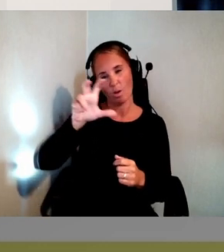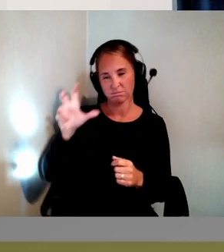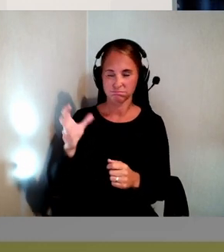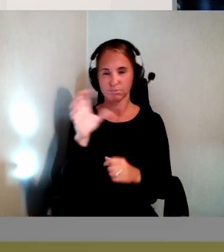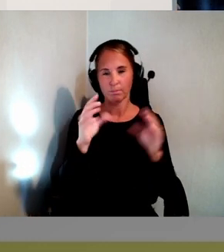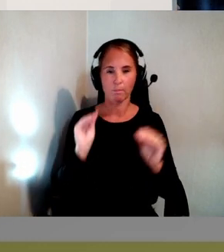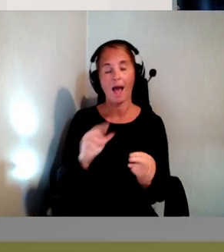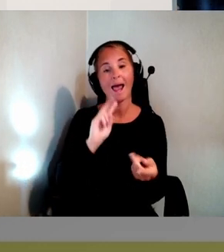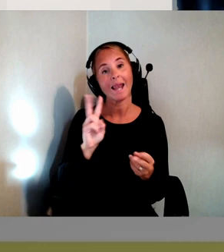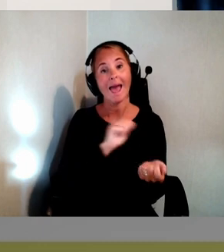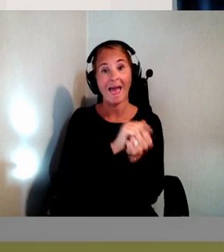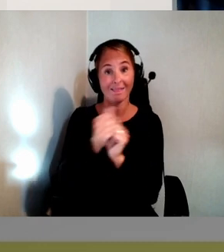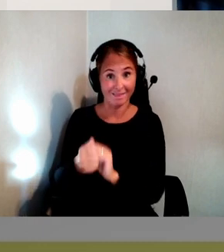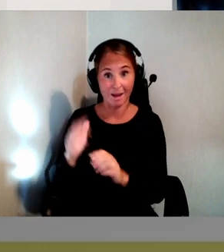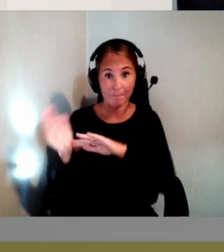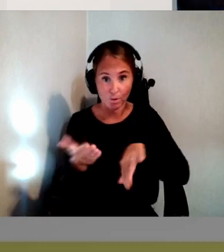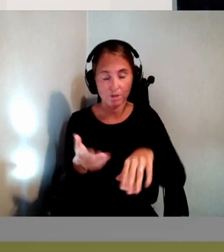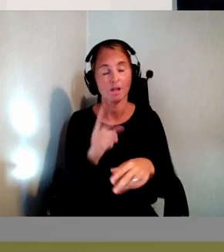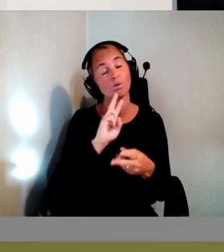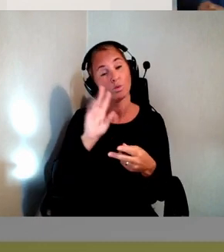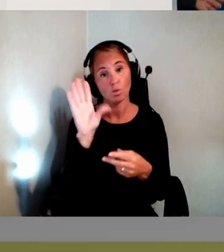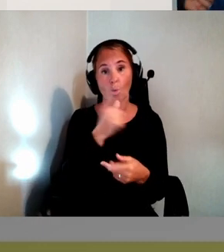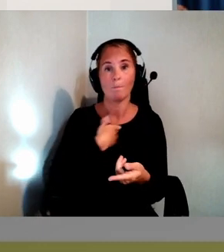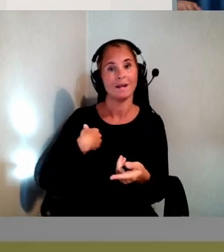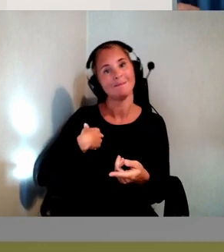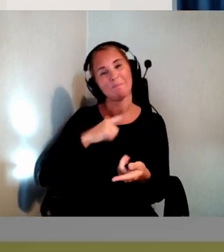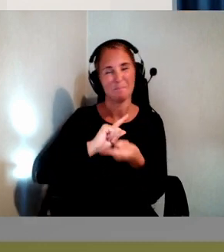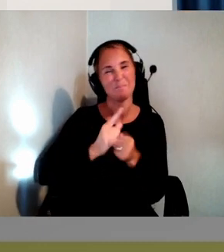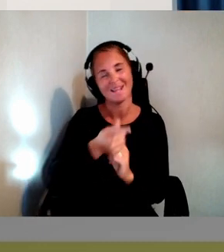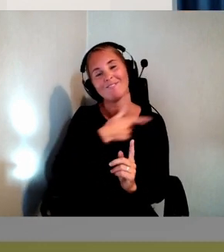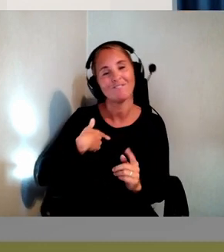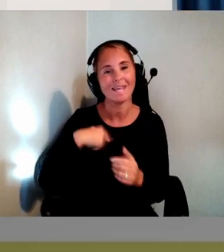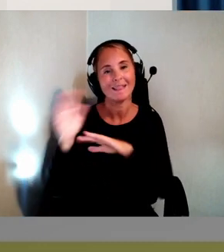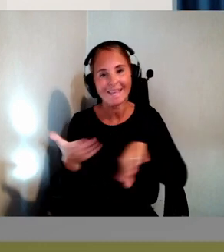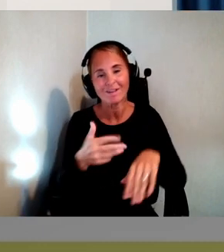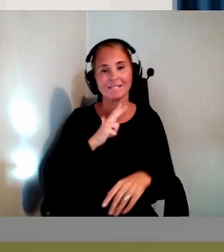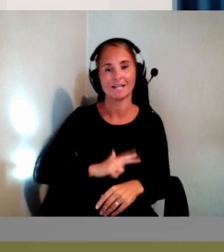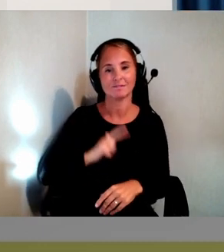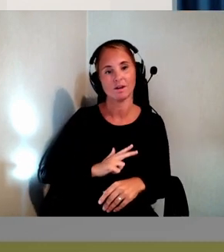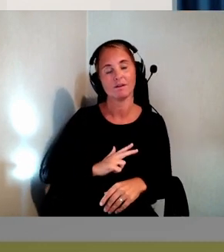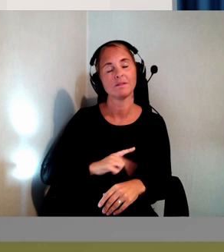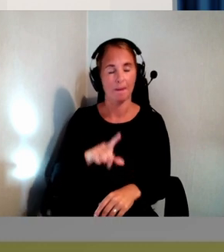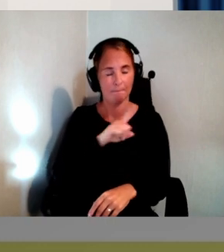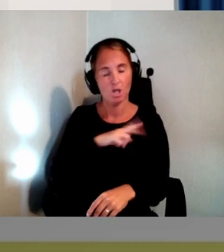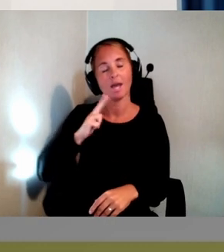då får vi tillverkarens ansvar. Det är jättemycket. Vi får jättemycket ansvar för att se till att produkten är tillgänglig.